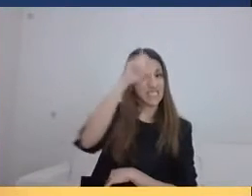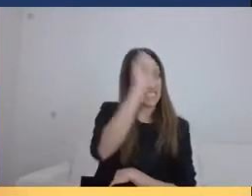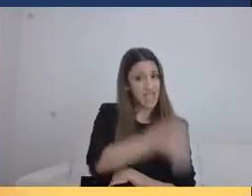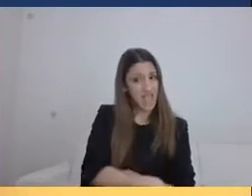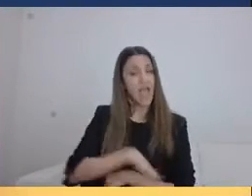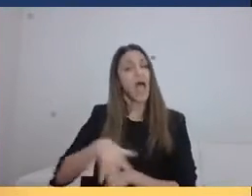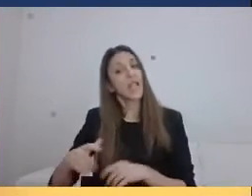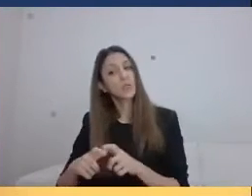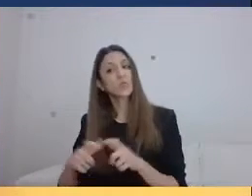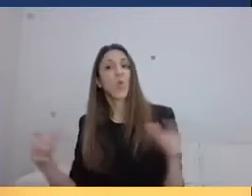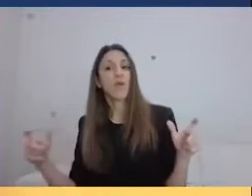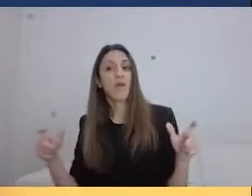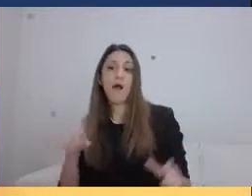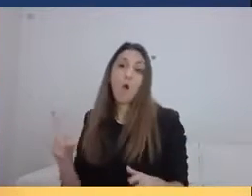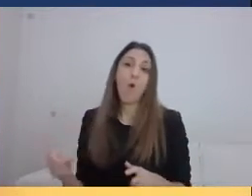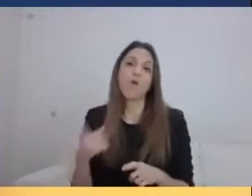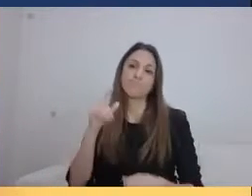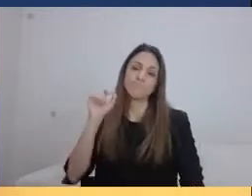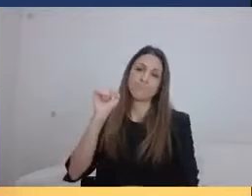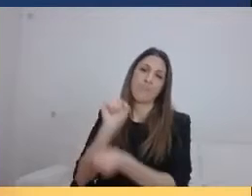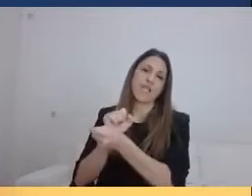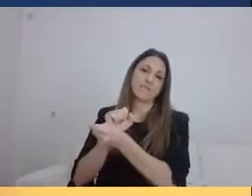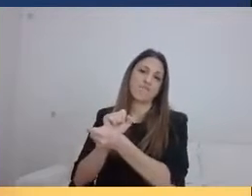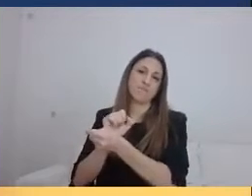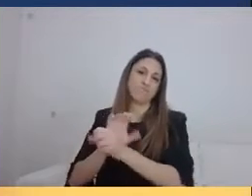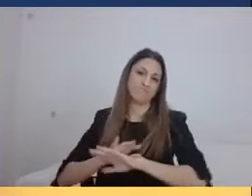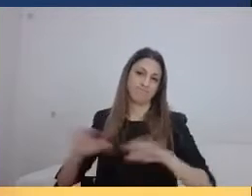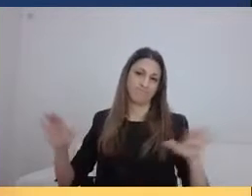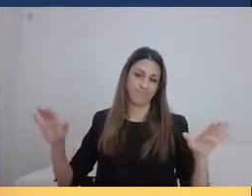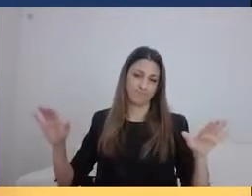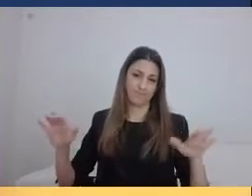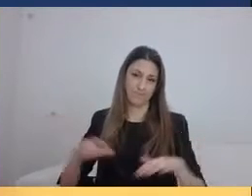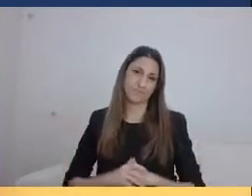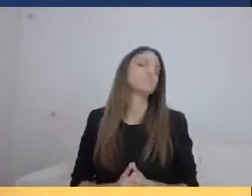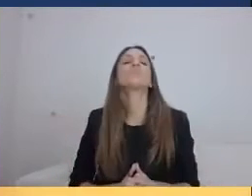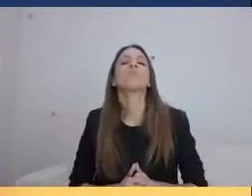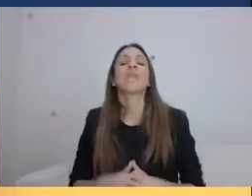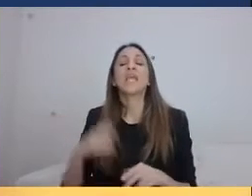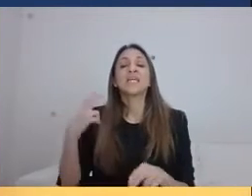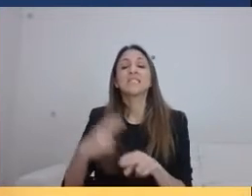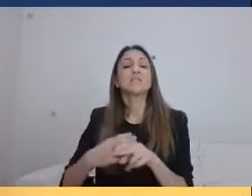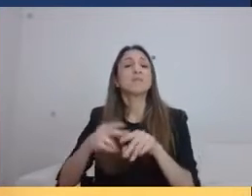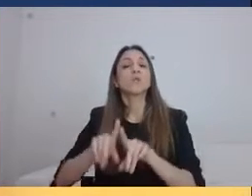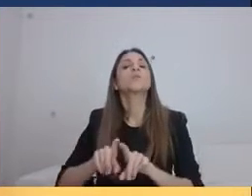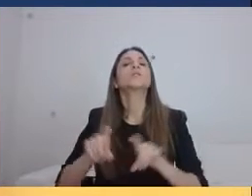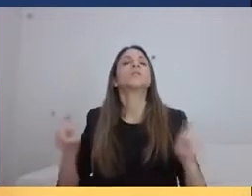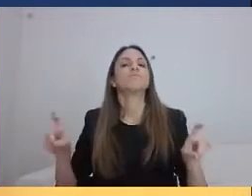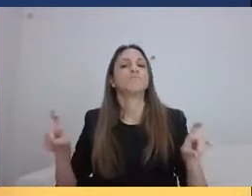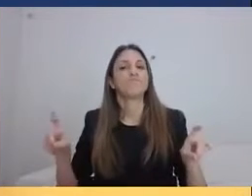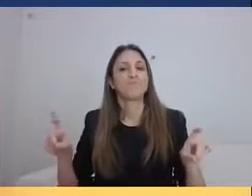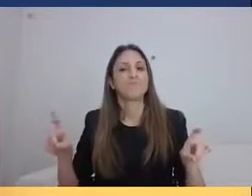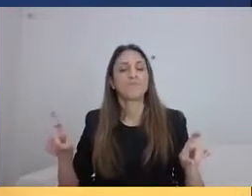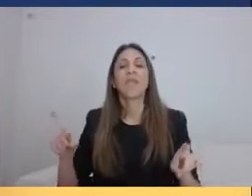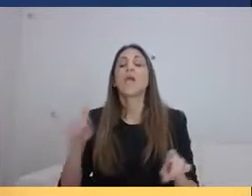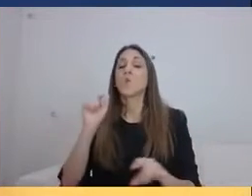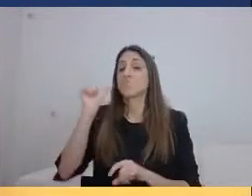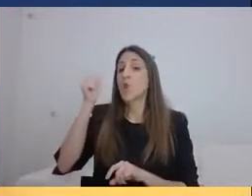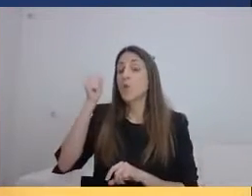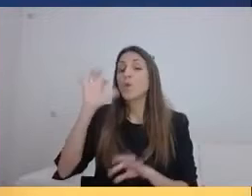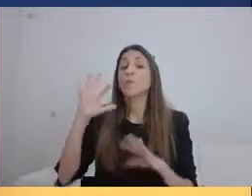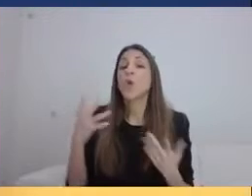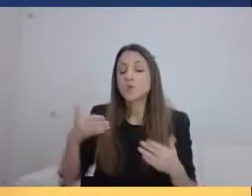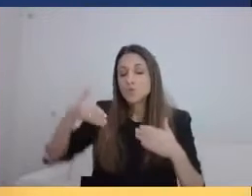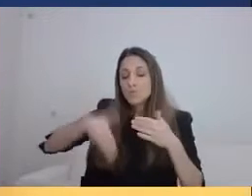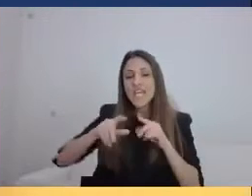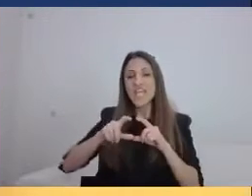θα συμφωνήσετε κι εσείς, είναι το παράδειγμα που δίνετε στα παιδιά σας. Όλα ξεκινούν από την